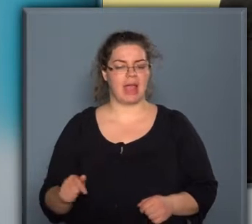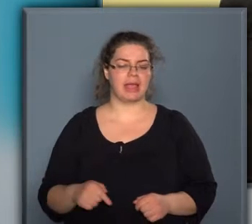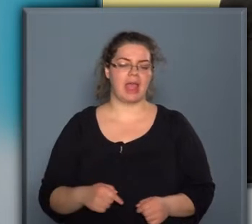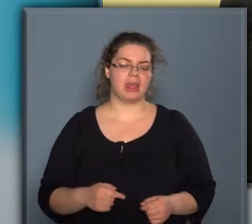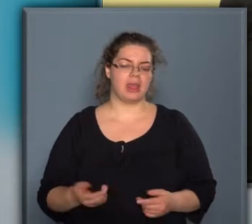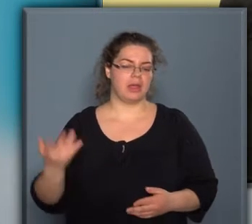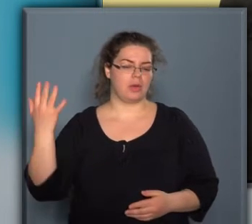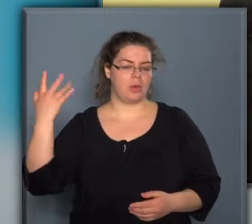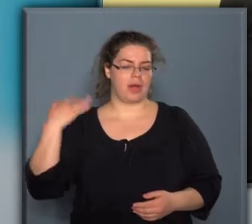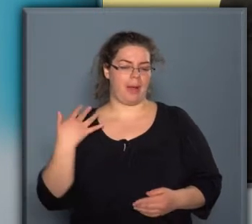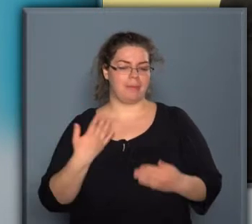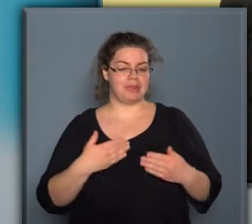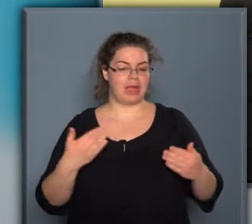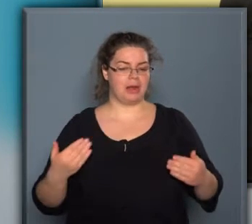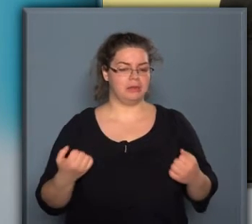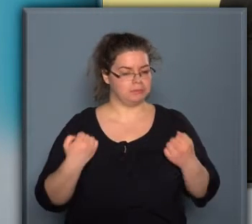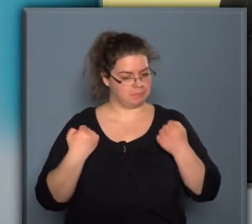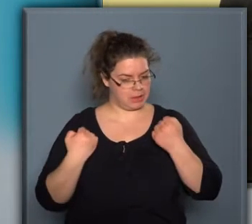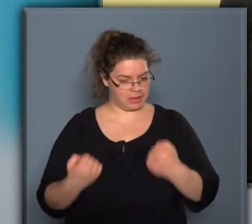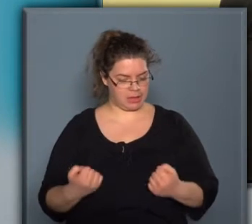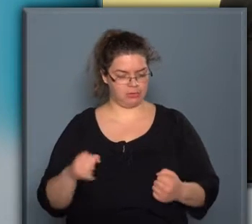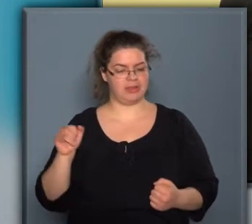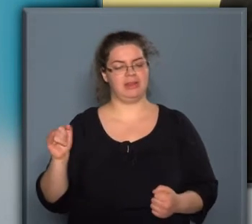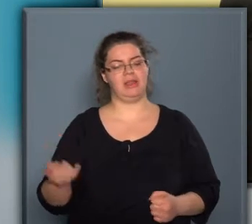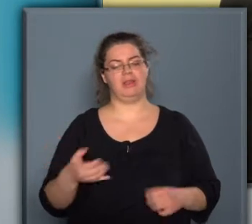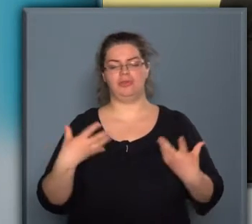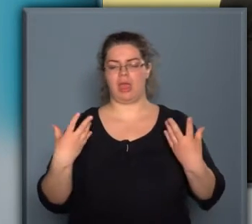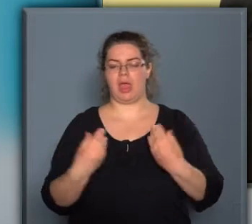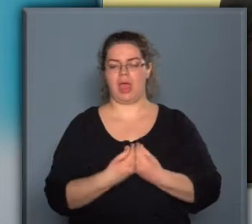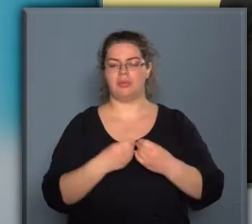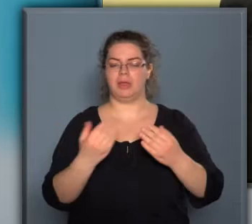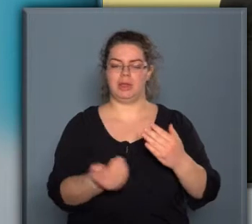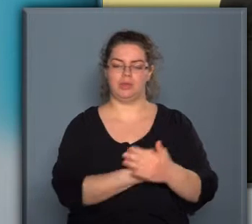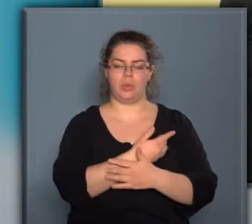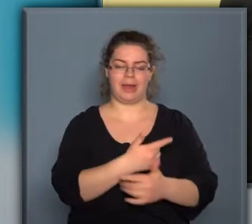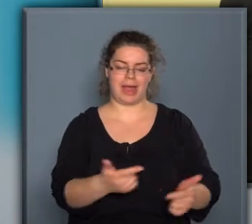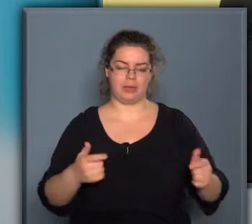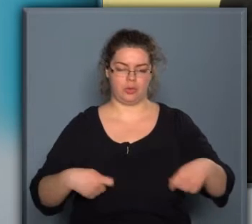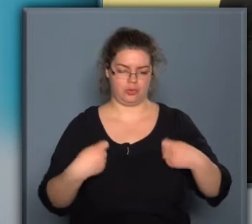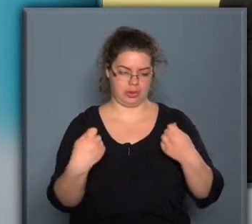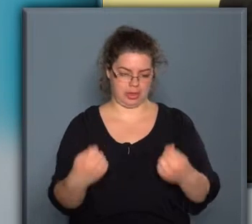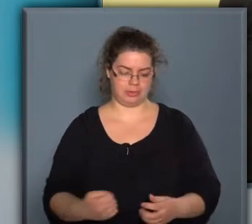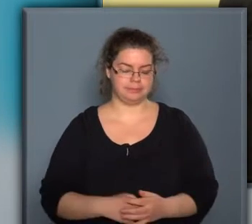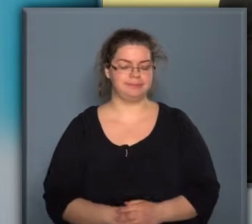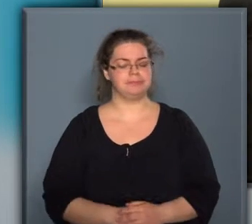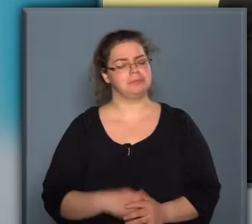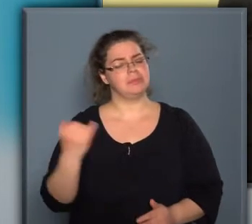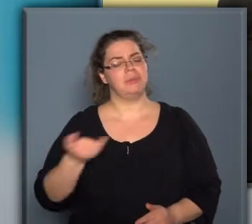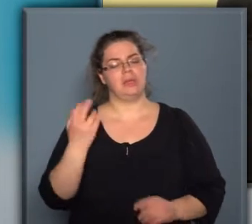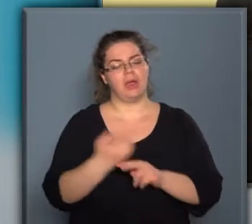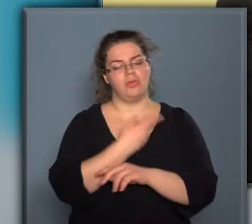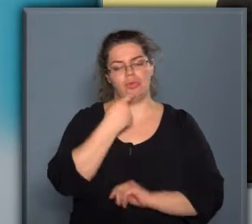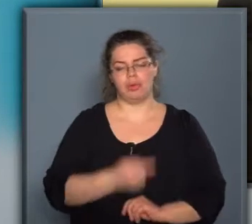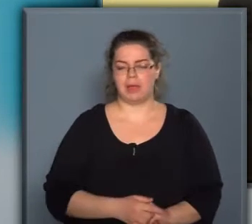a korábbi tárlatokat megerősíti, és egyben egy új lehetőséget is nyújt. Mindig azt